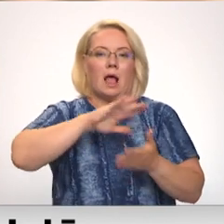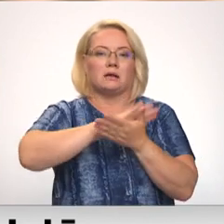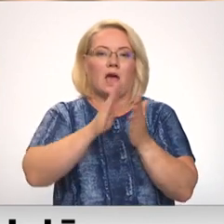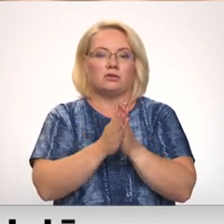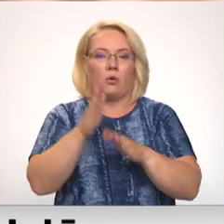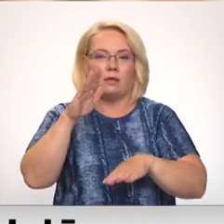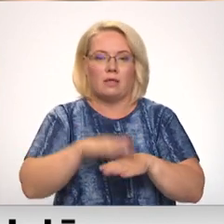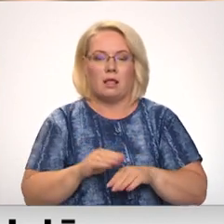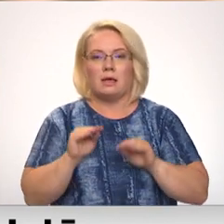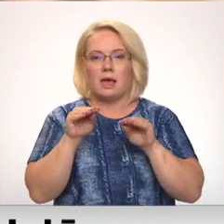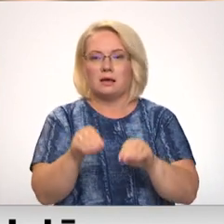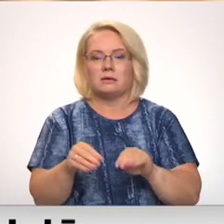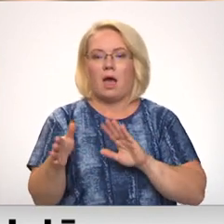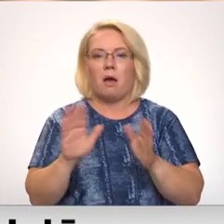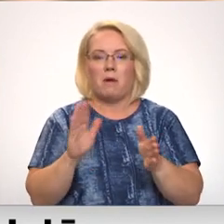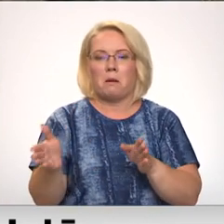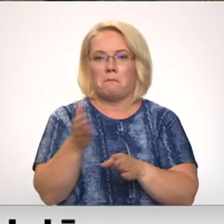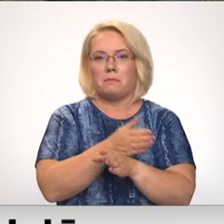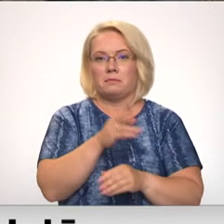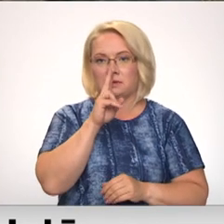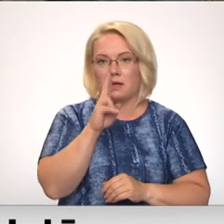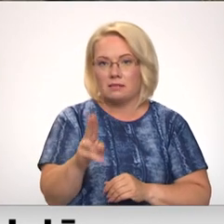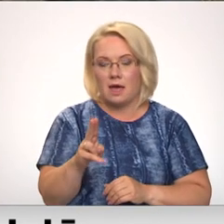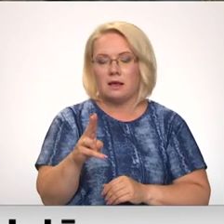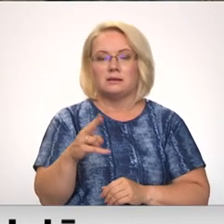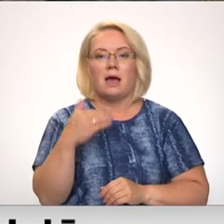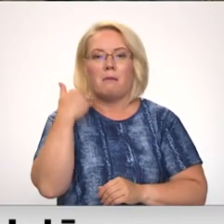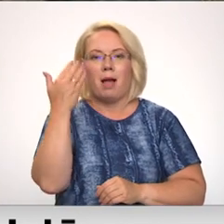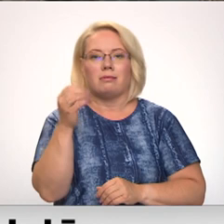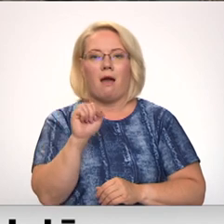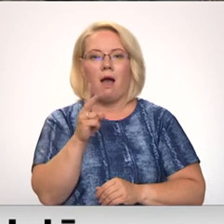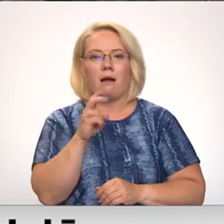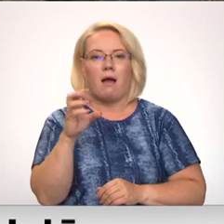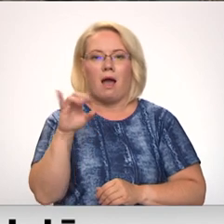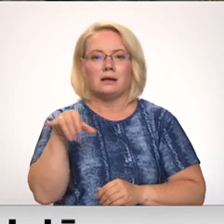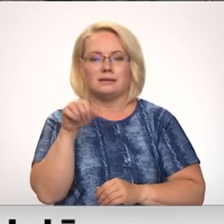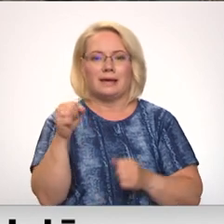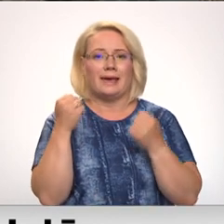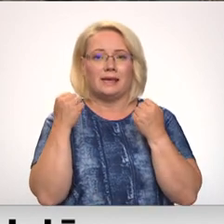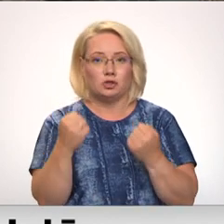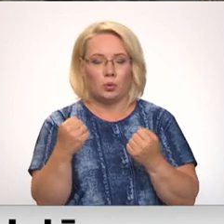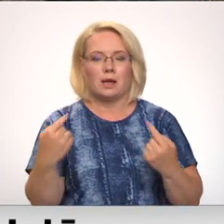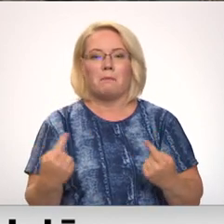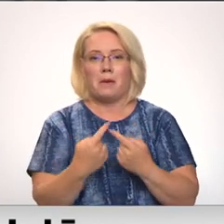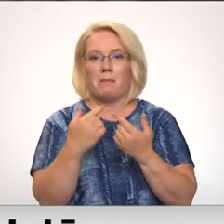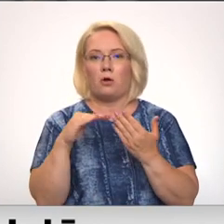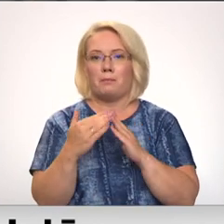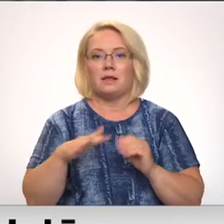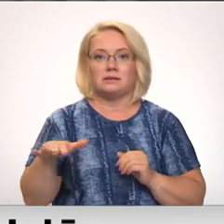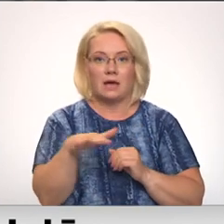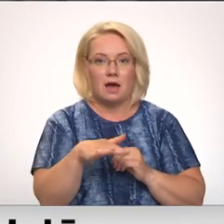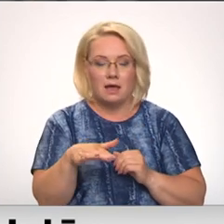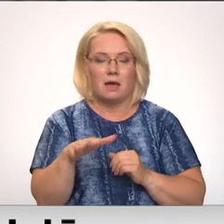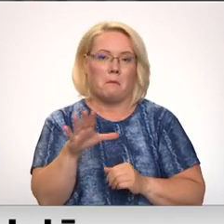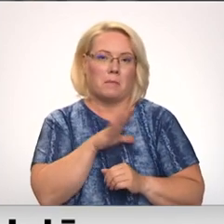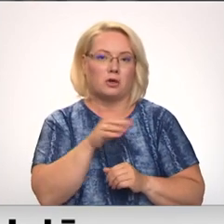iestādīt tikai aptuveni pirms nedēļas. Baltās akācijas, lai arī izturīgas un piemērotas pilsētām, līdz ar